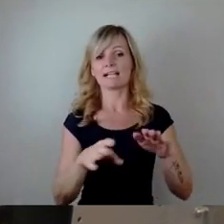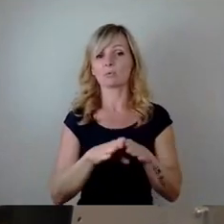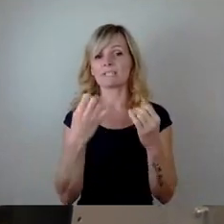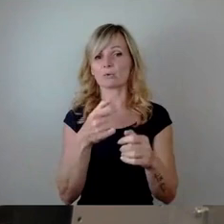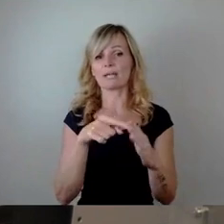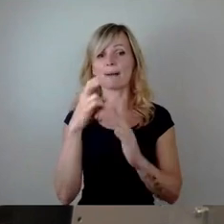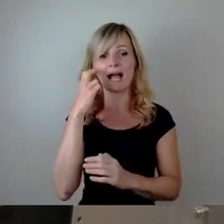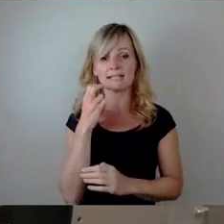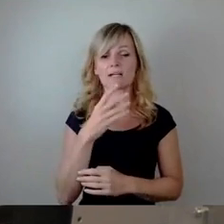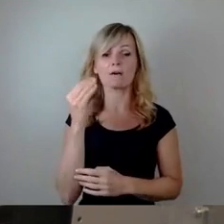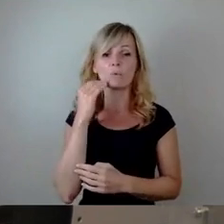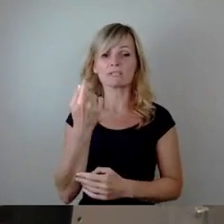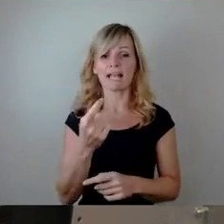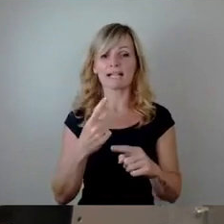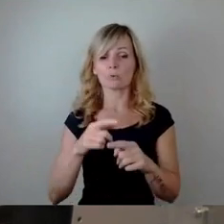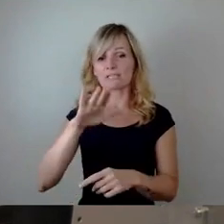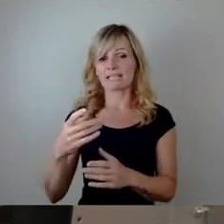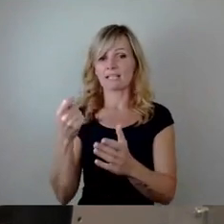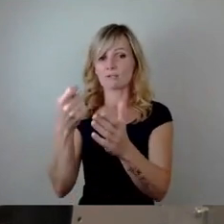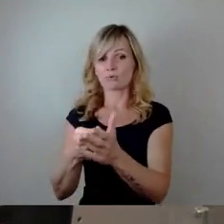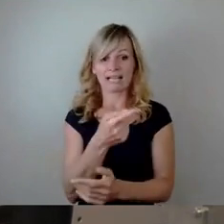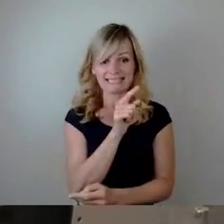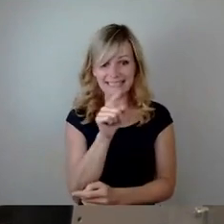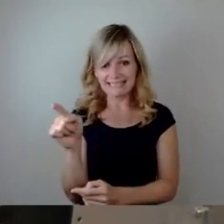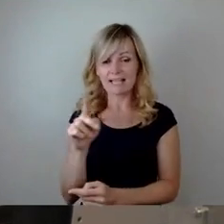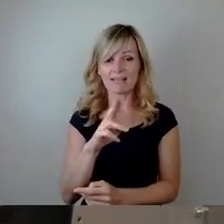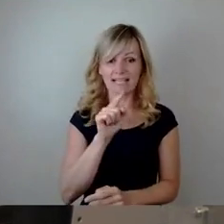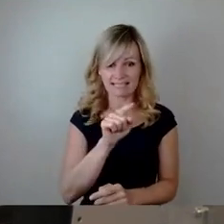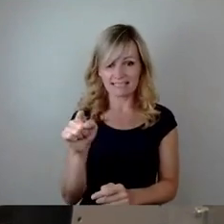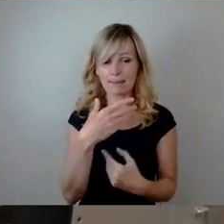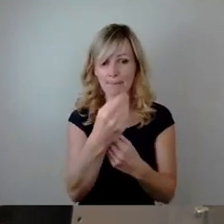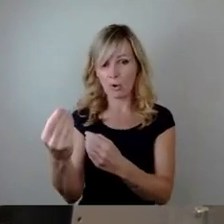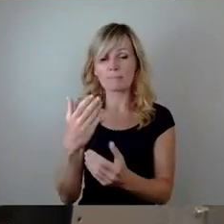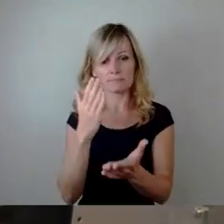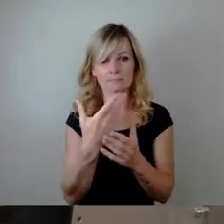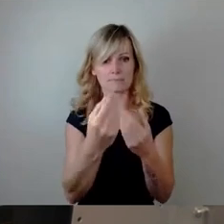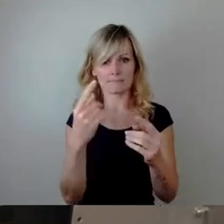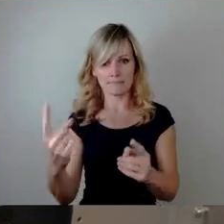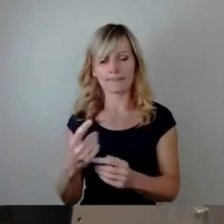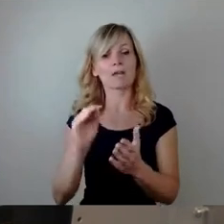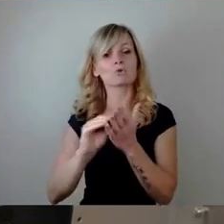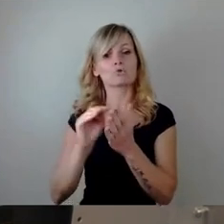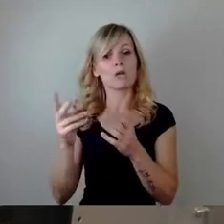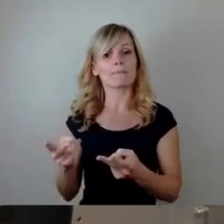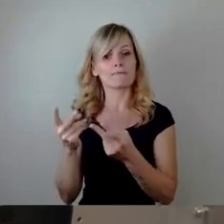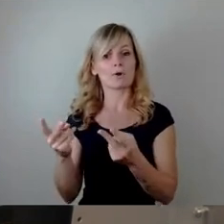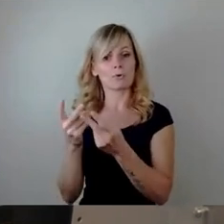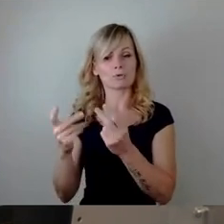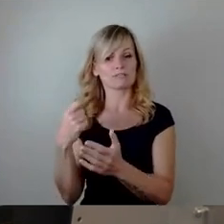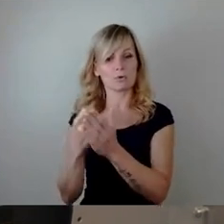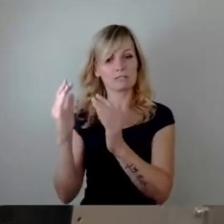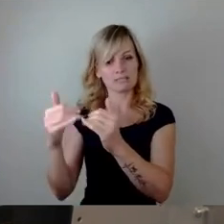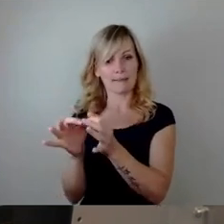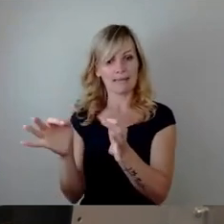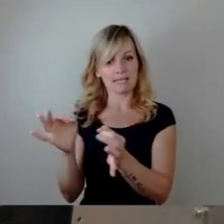Kinderzuschlag zu beschränken. Die ermäßigten Schülerbeförderungskosten sollen davon unberührt bleiben. Den Ergänzungsantrag